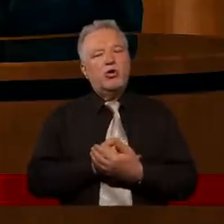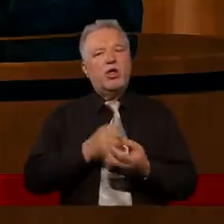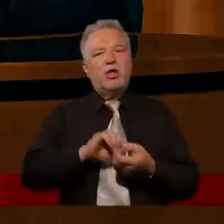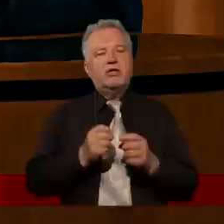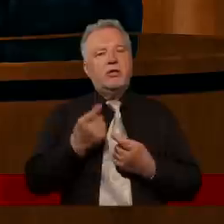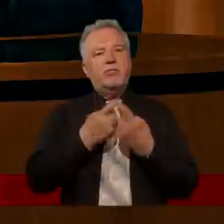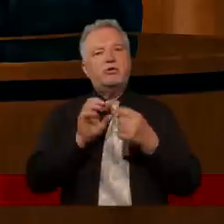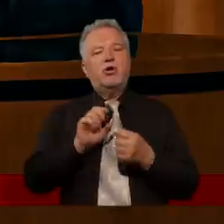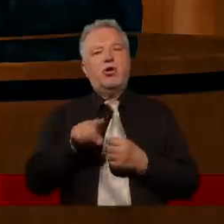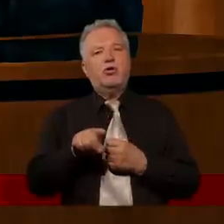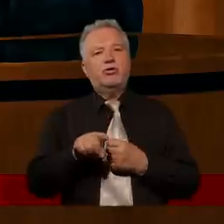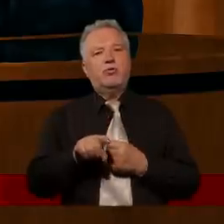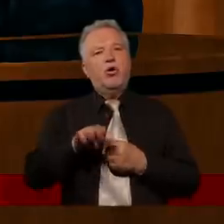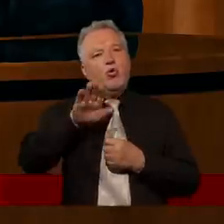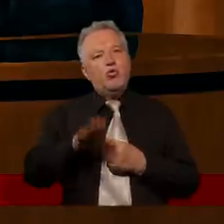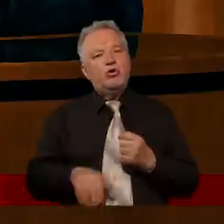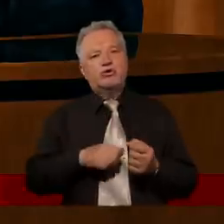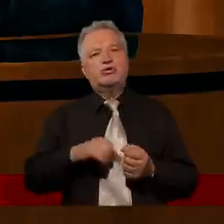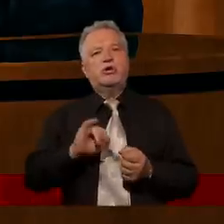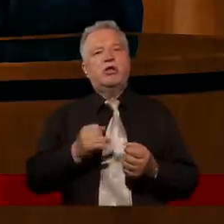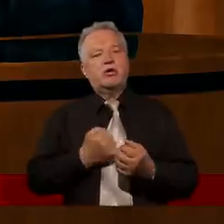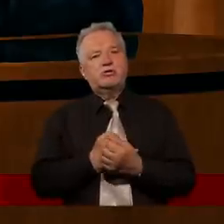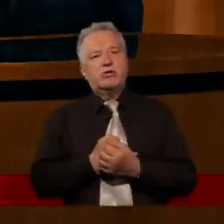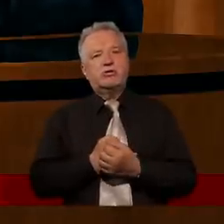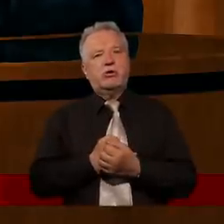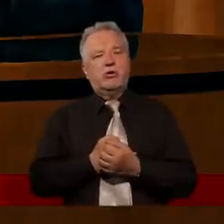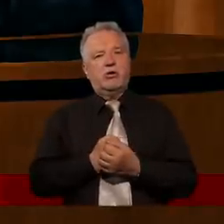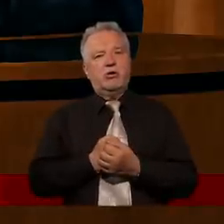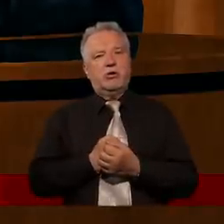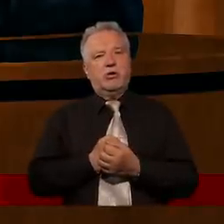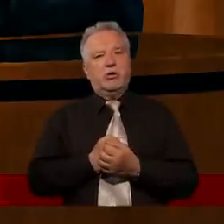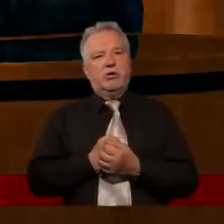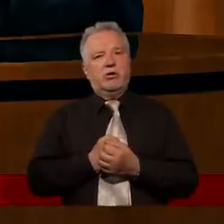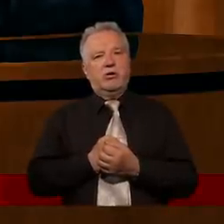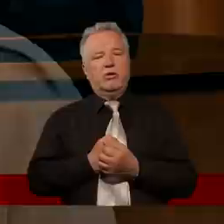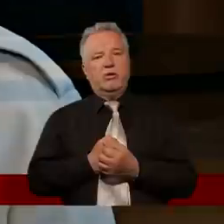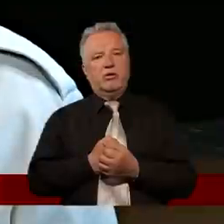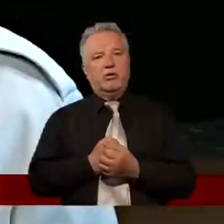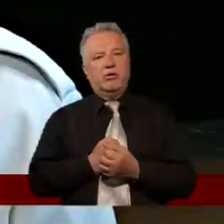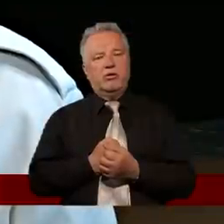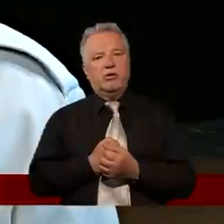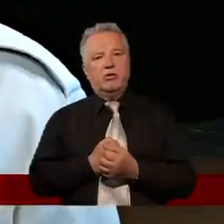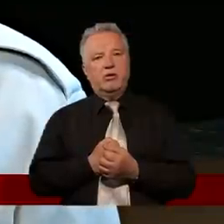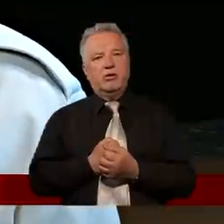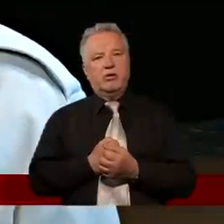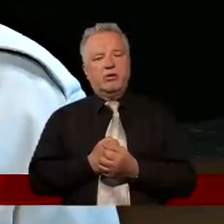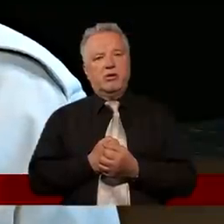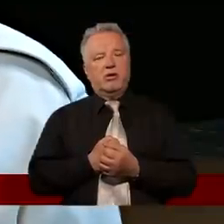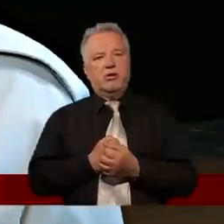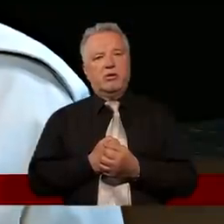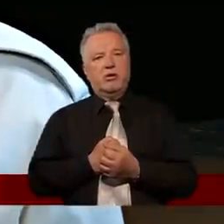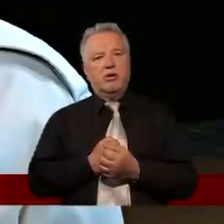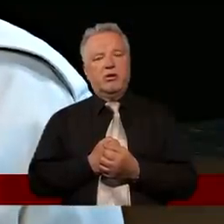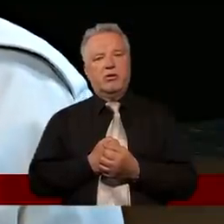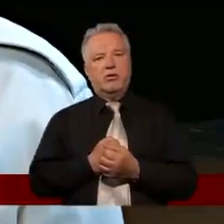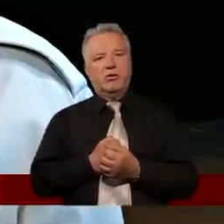Kiedy myślę o tym uniży się jak dziecko albo kto się właśnie tak... Bo oczywiście postawienie Pana dziecka i